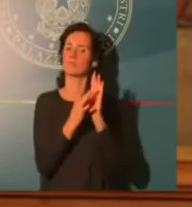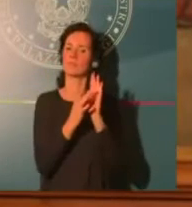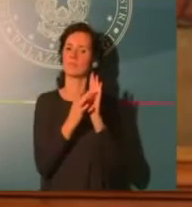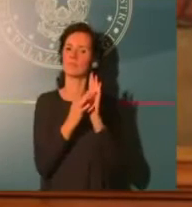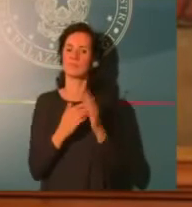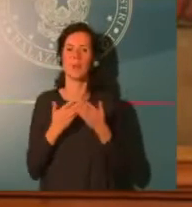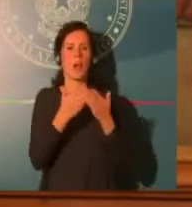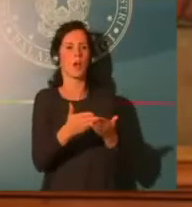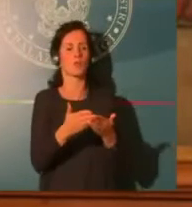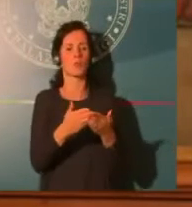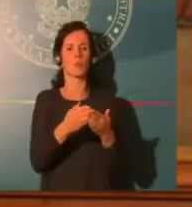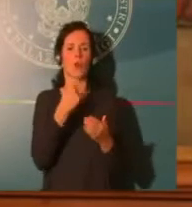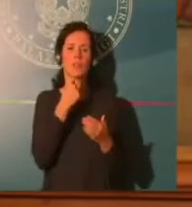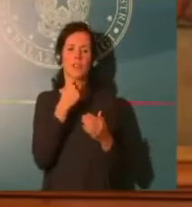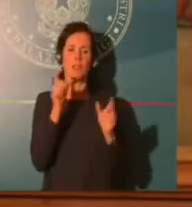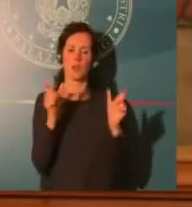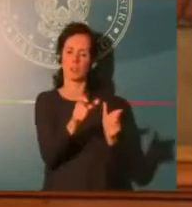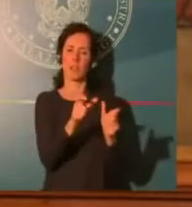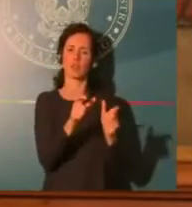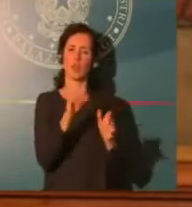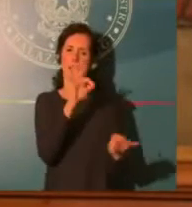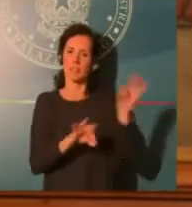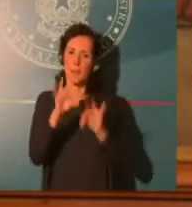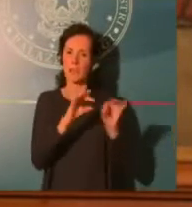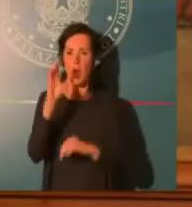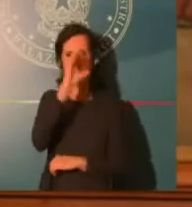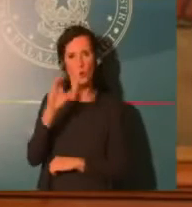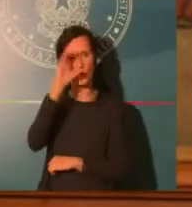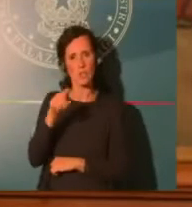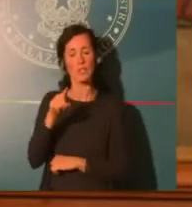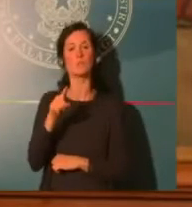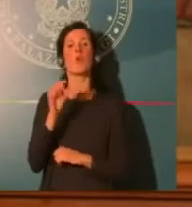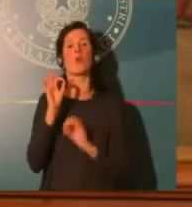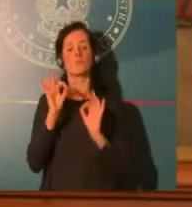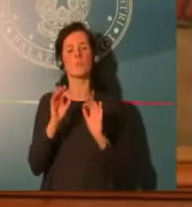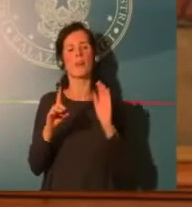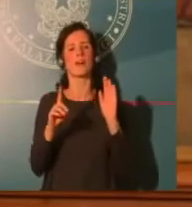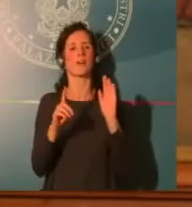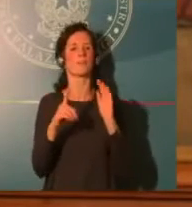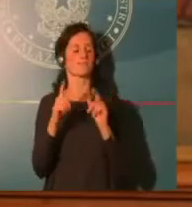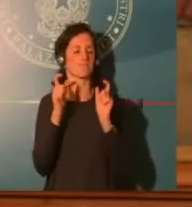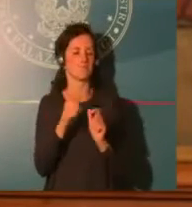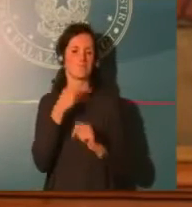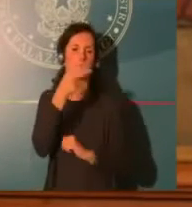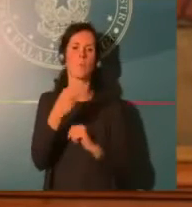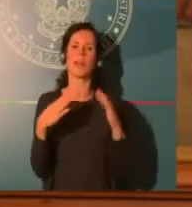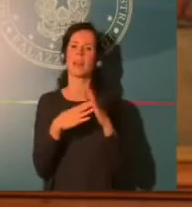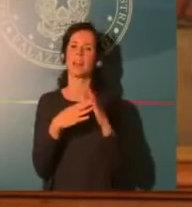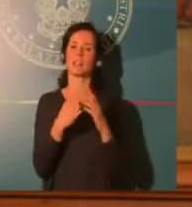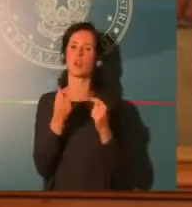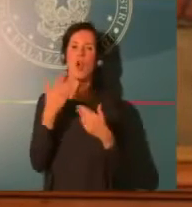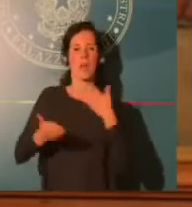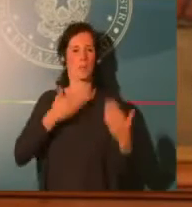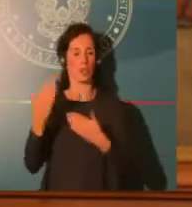indennità specifiche per i lavoratori del settore dello sport e il sostegno allo sport dilettantistico e importanti